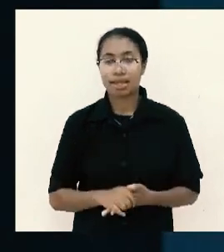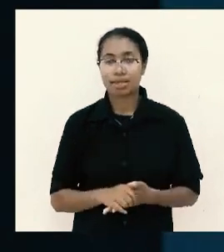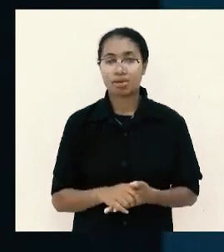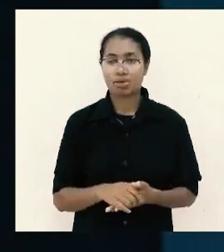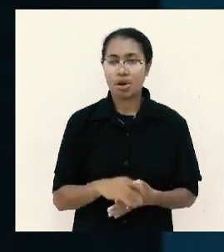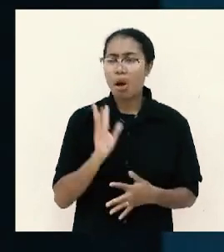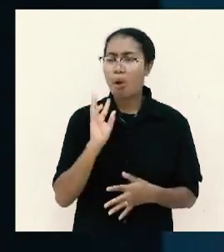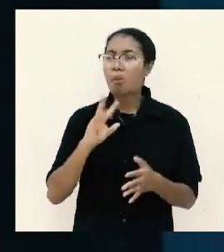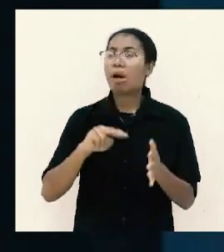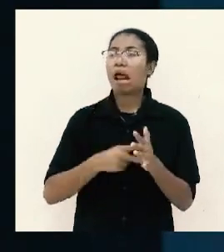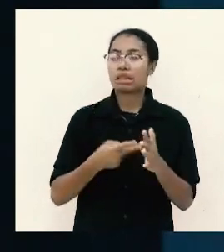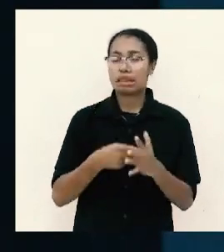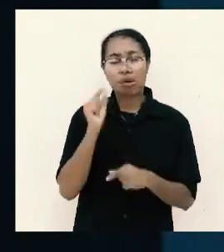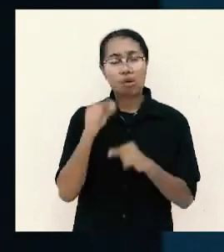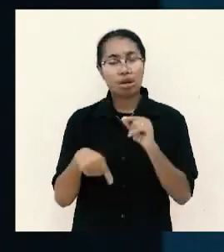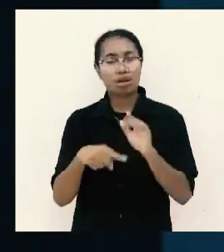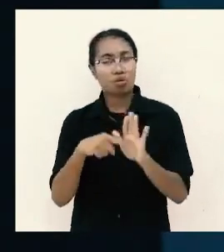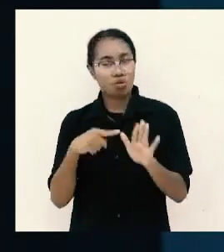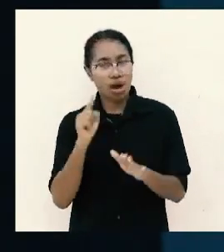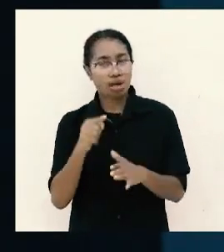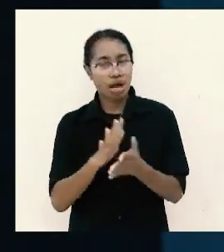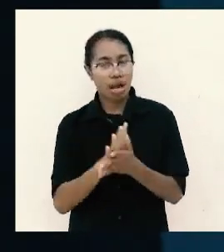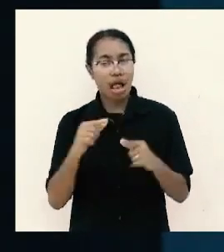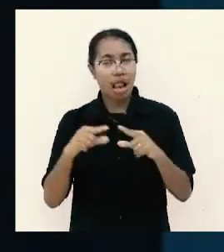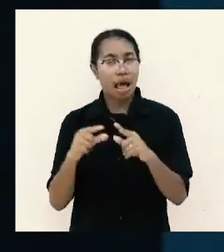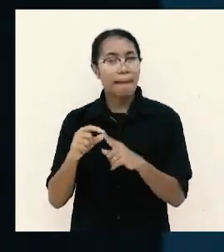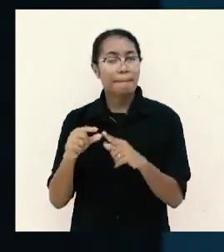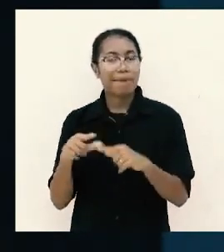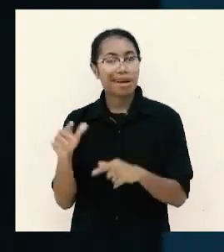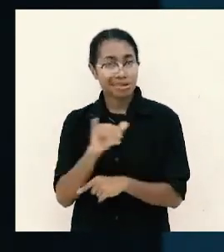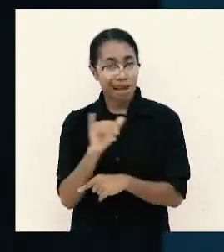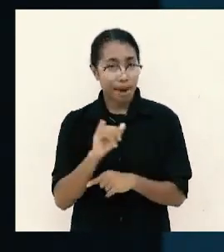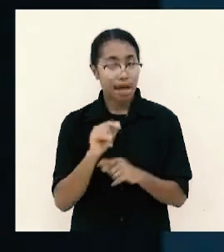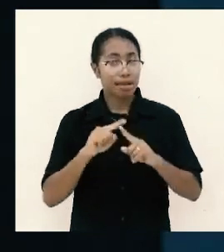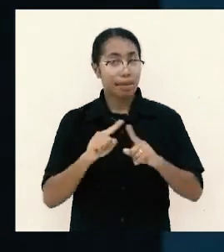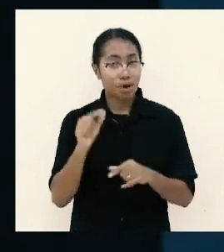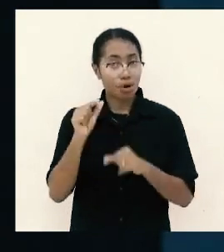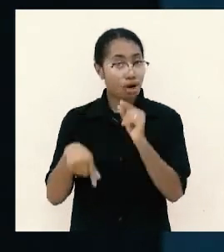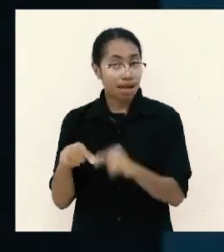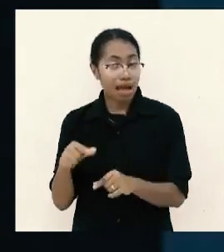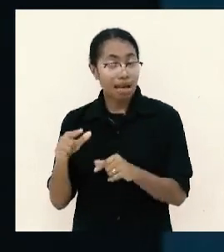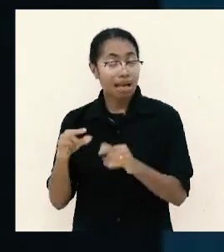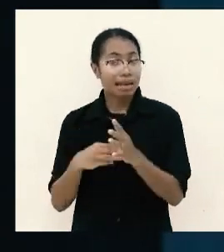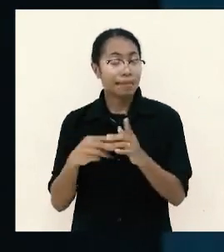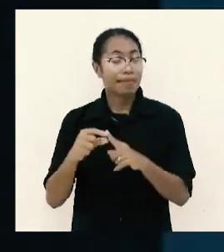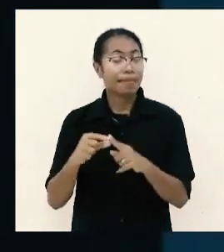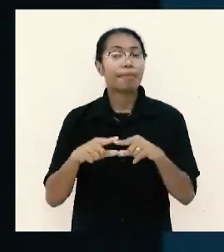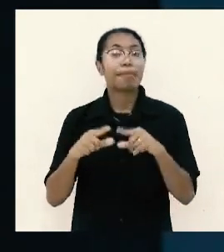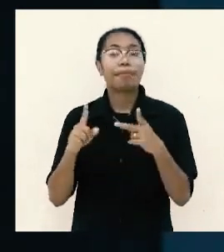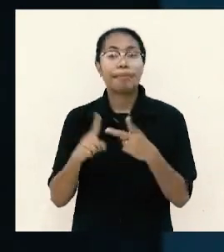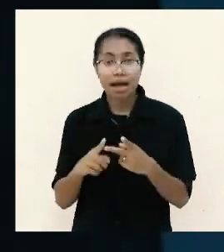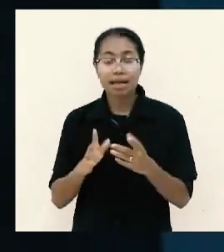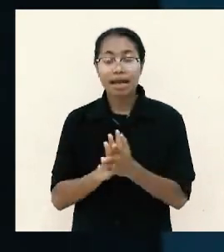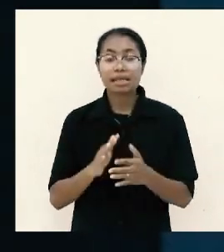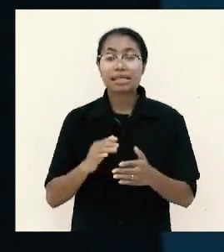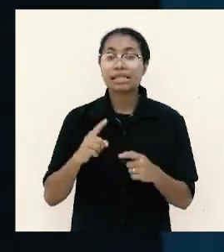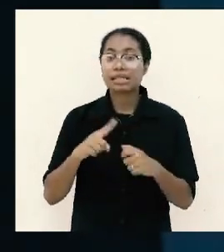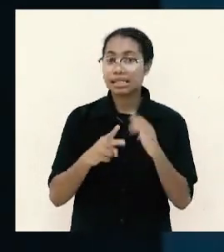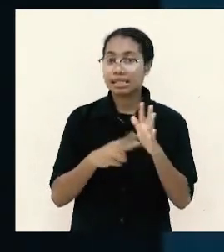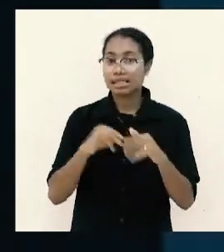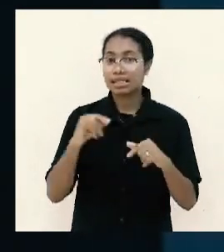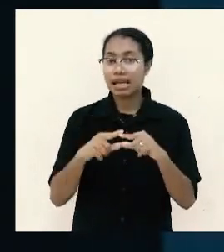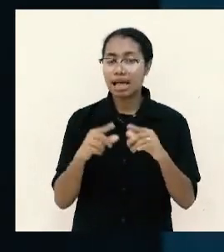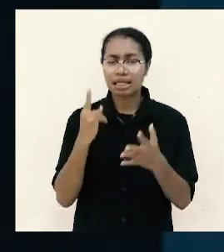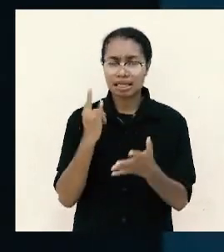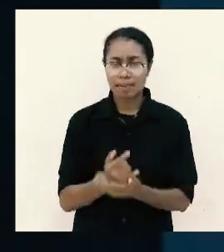kurang dan lapar itu ada masalahnya tapi orang yang limpah dan kenyang itu juga ada masalahnya selain